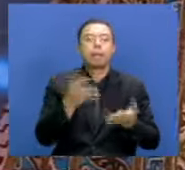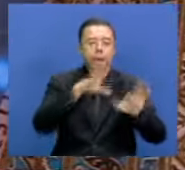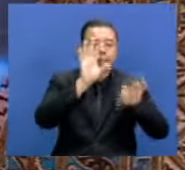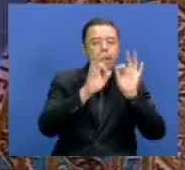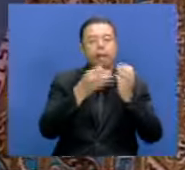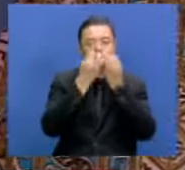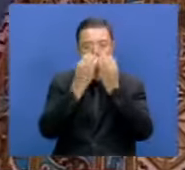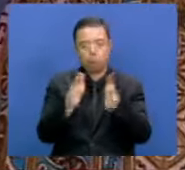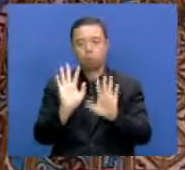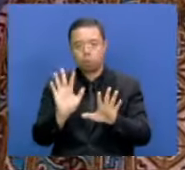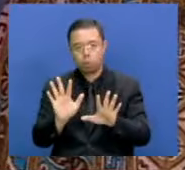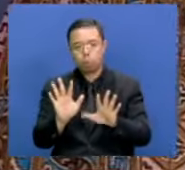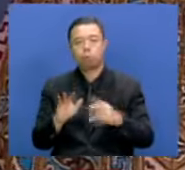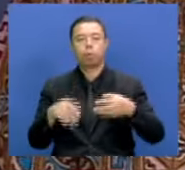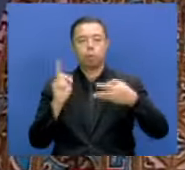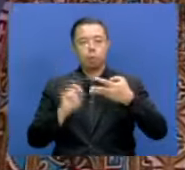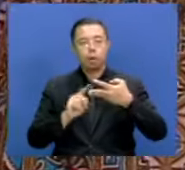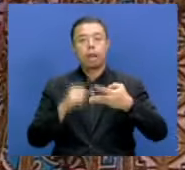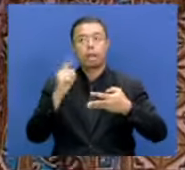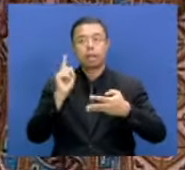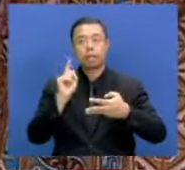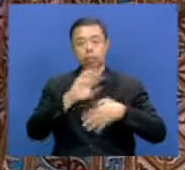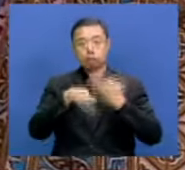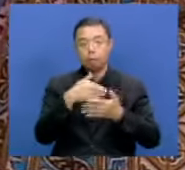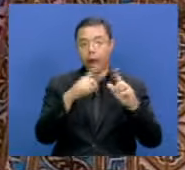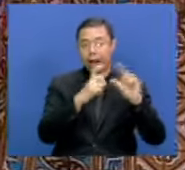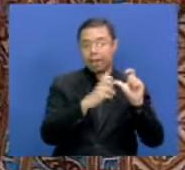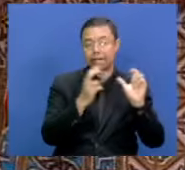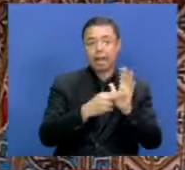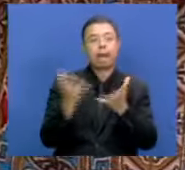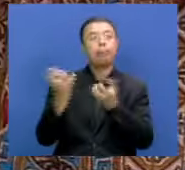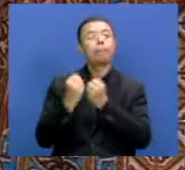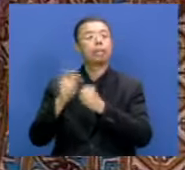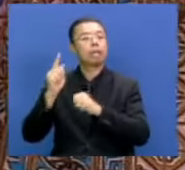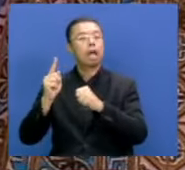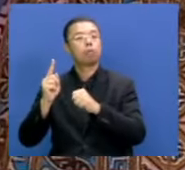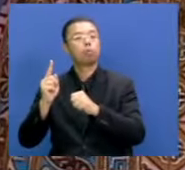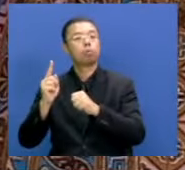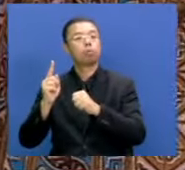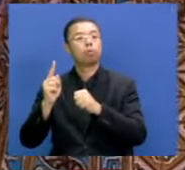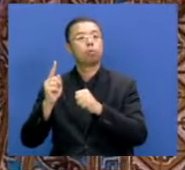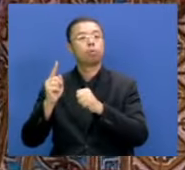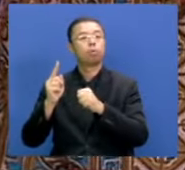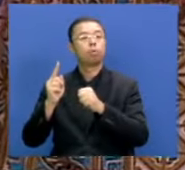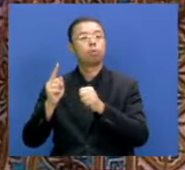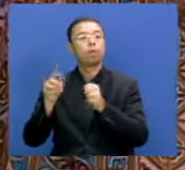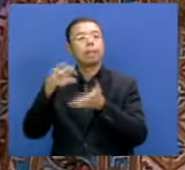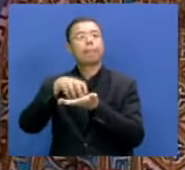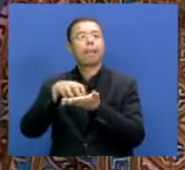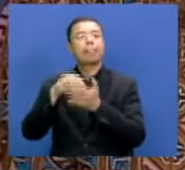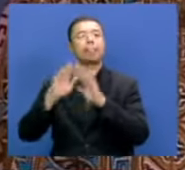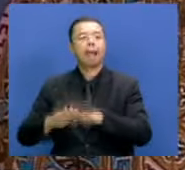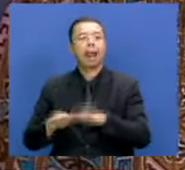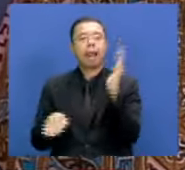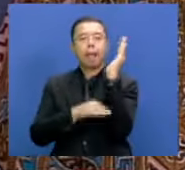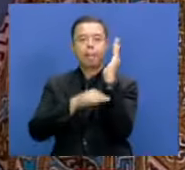sampaikan detail di belakang. Yang berikutnya, setiap pegawai ASN akan mendapat satu unit hunian, apartemen.